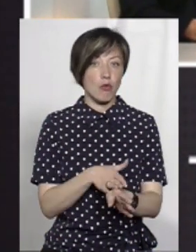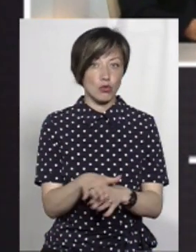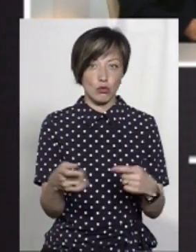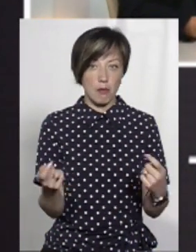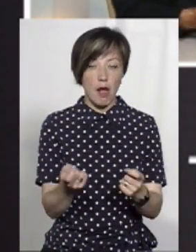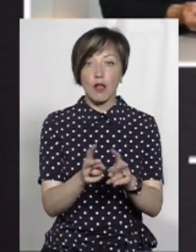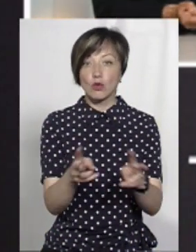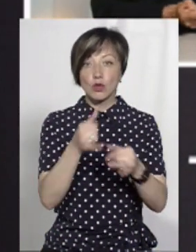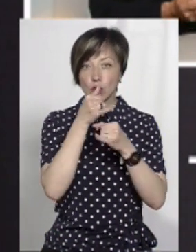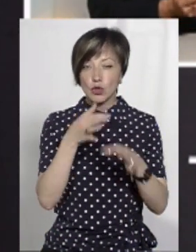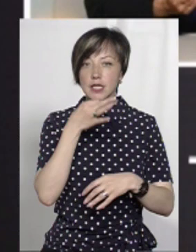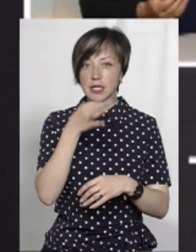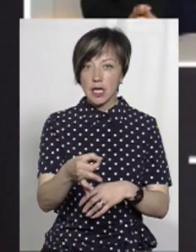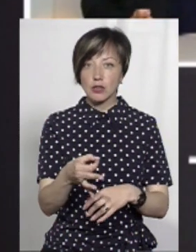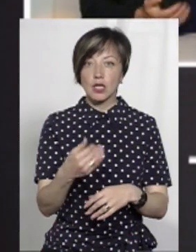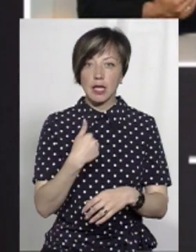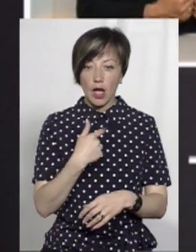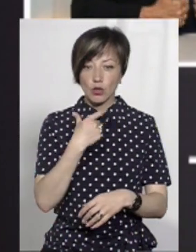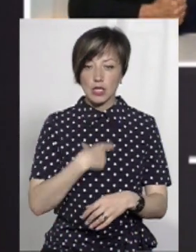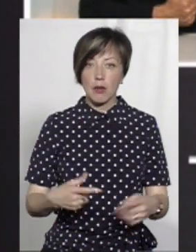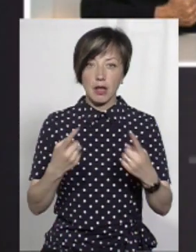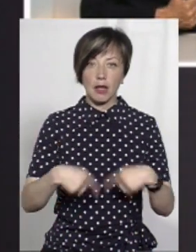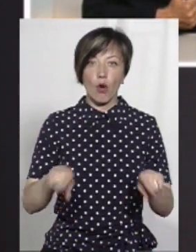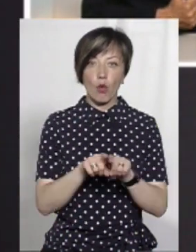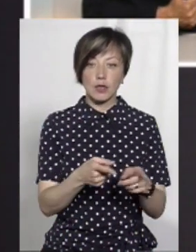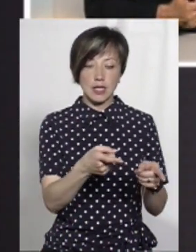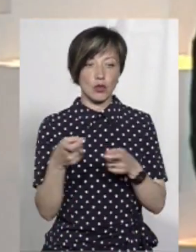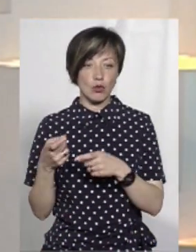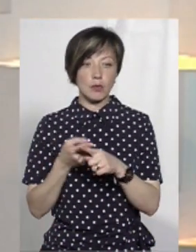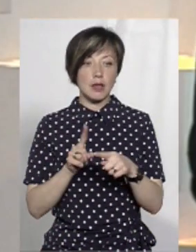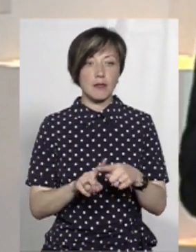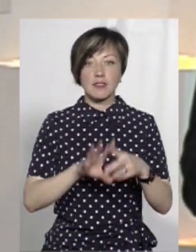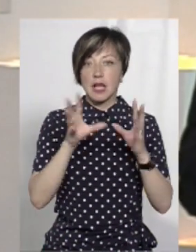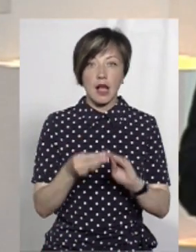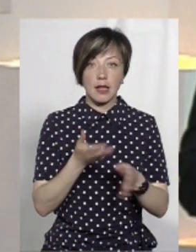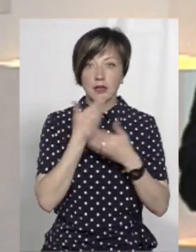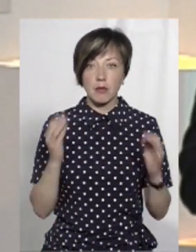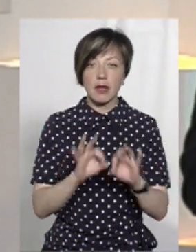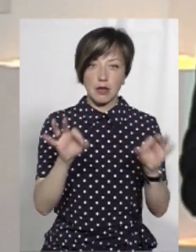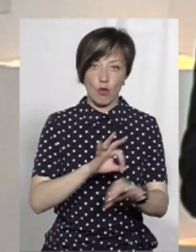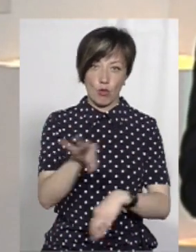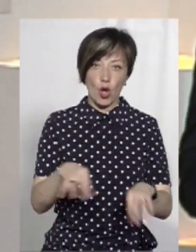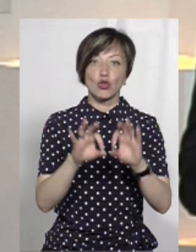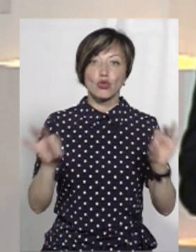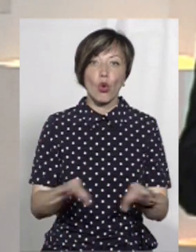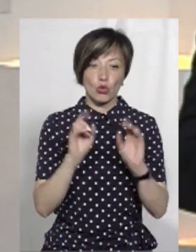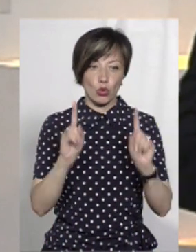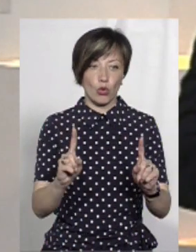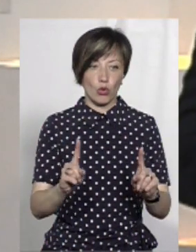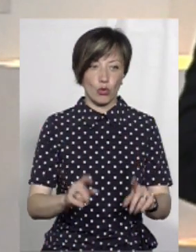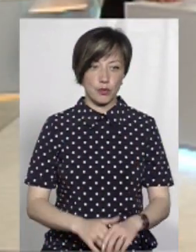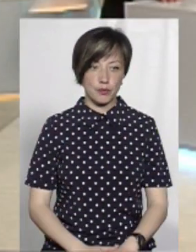Абсолютно мало. І ніхто не може сказати, що я до себе на округ щось там затянув. Тому що там взагалі нема жодного проєкту. Жодного.